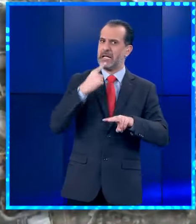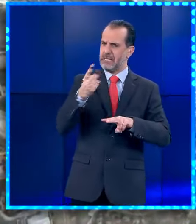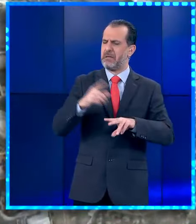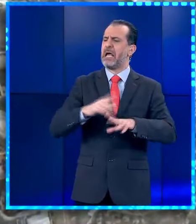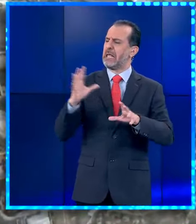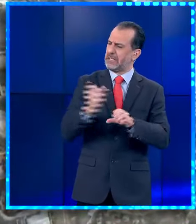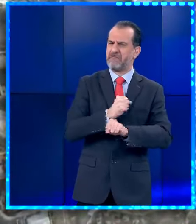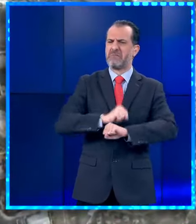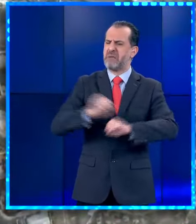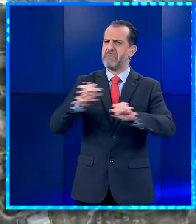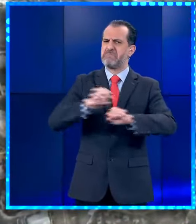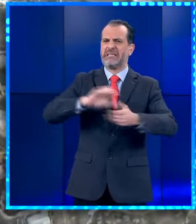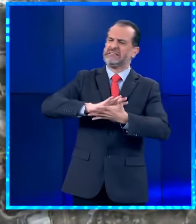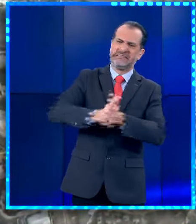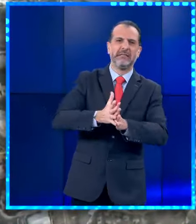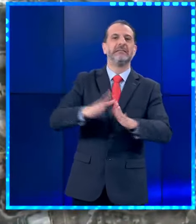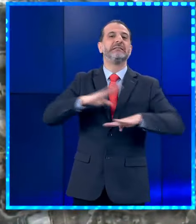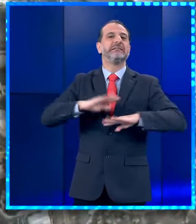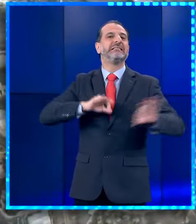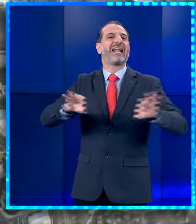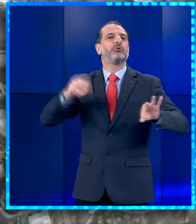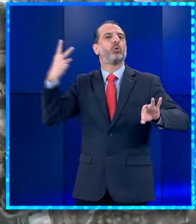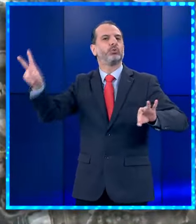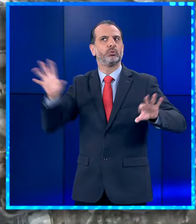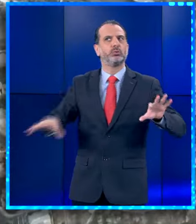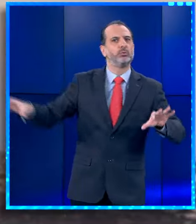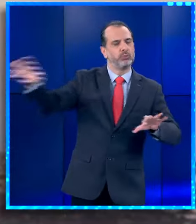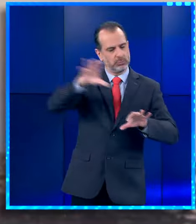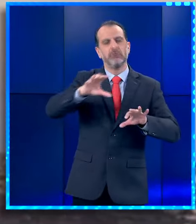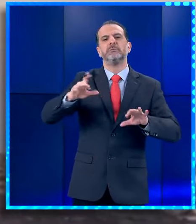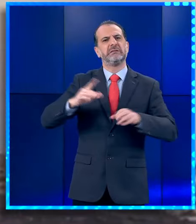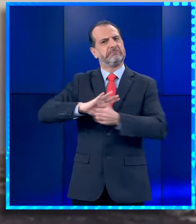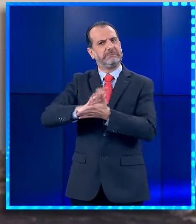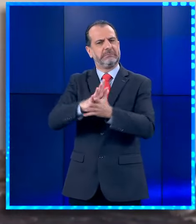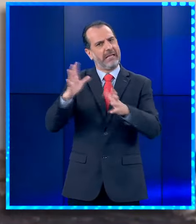κατάφεραν να καταστρέψουν την τραχοκοκαλιά των στρατιωτικών υποδομών του εχθρού.